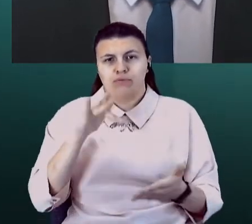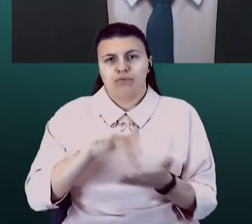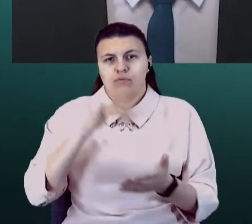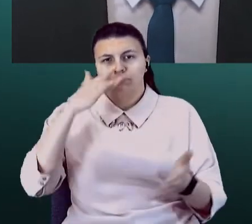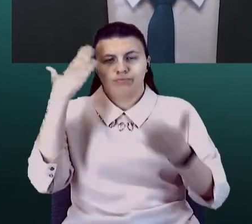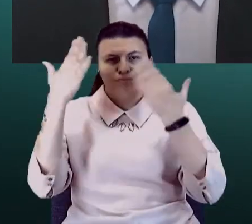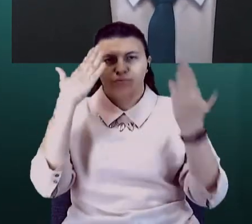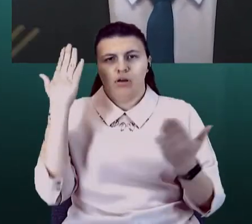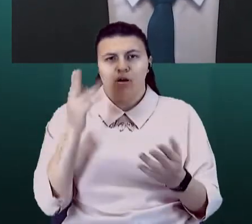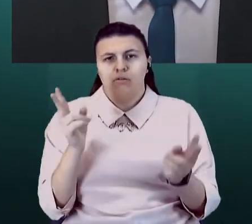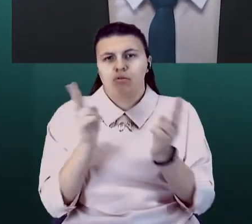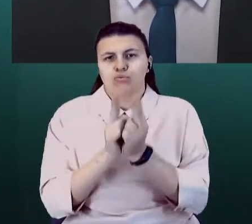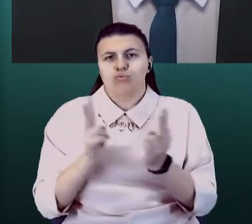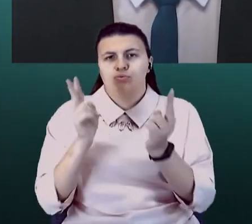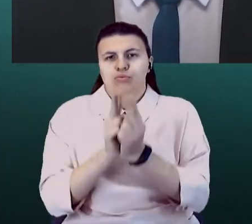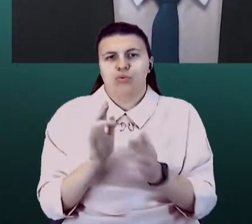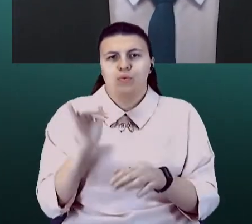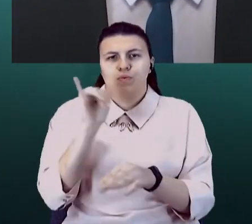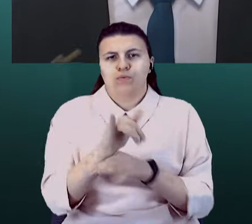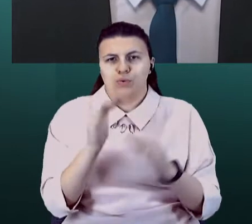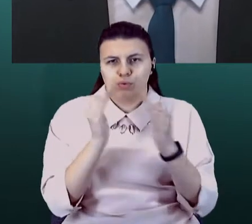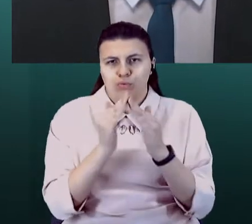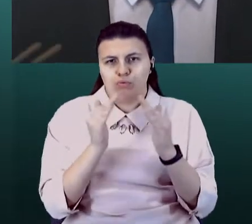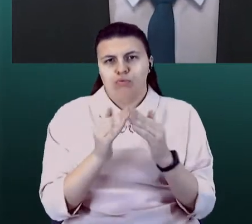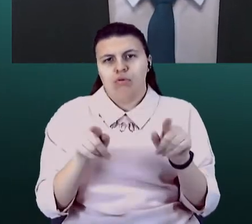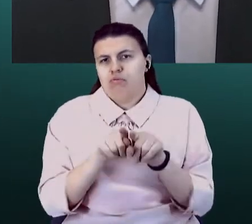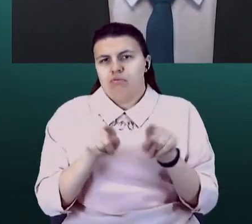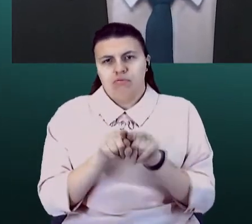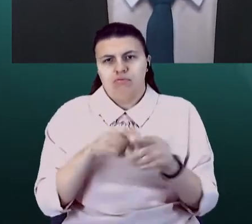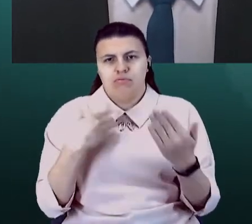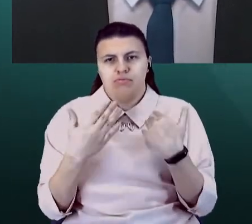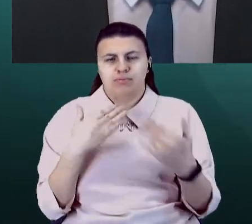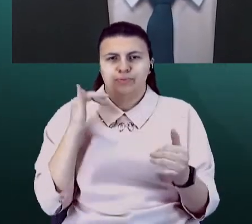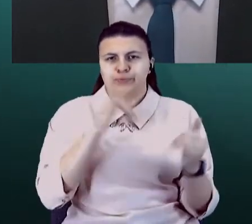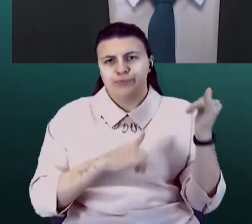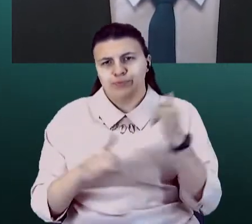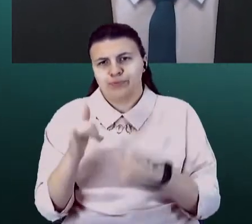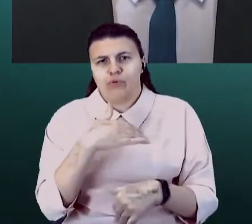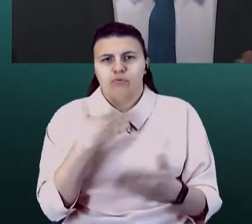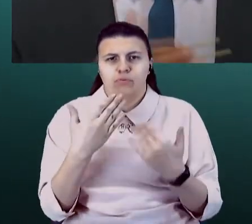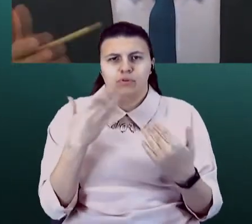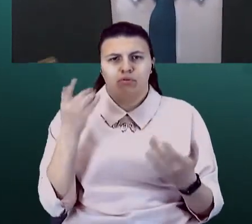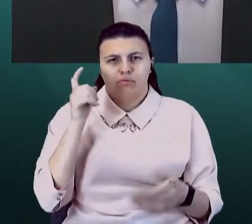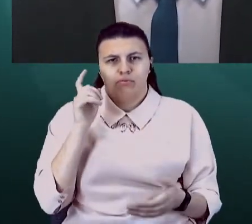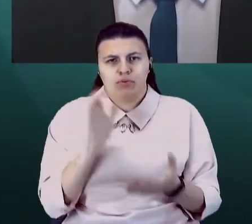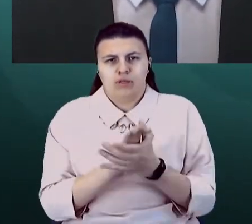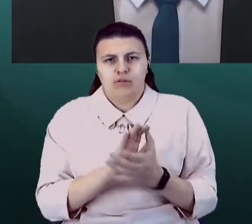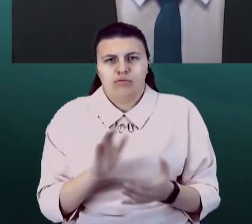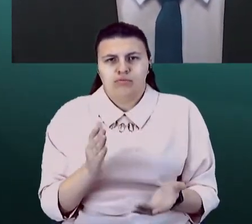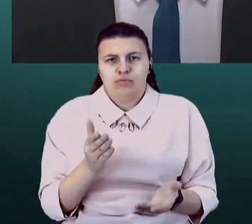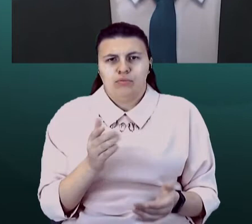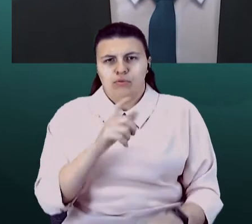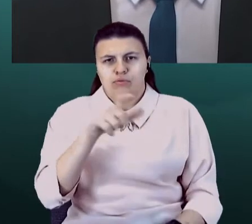де зустрітись в когось вдома, і так само поспілкуються незнайомі люди, і той же самий ланцюжок